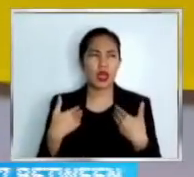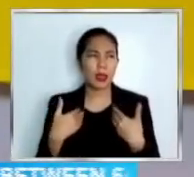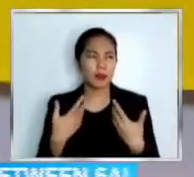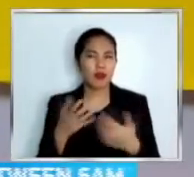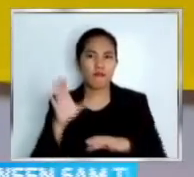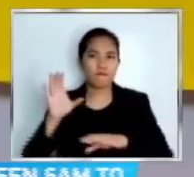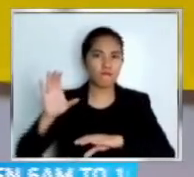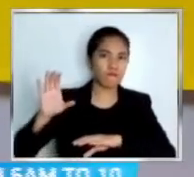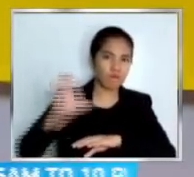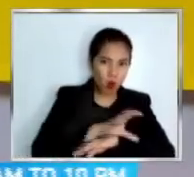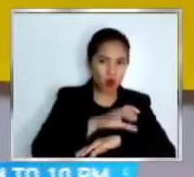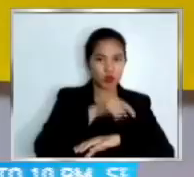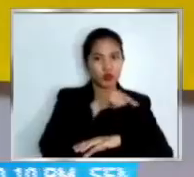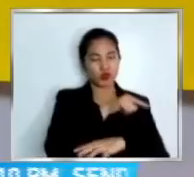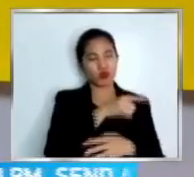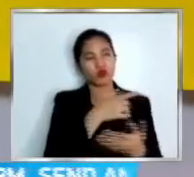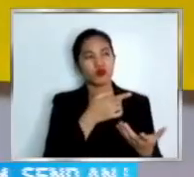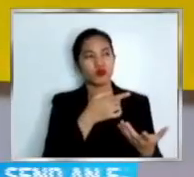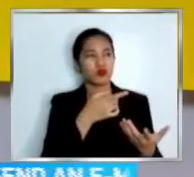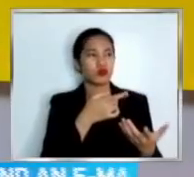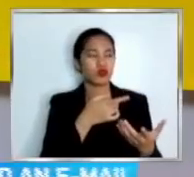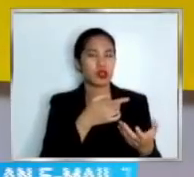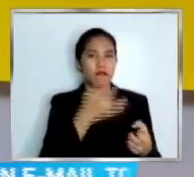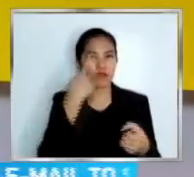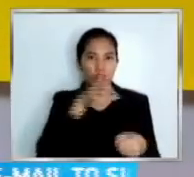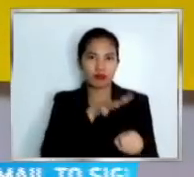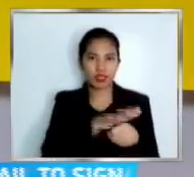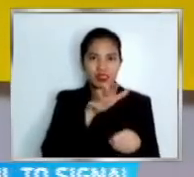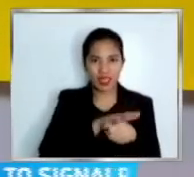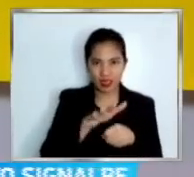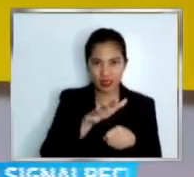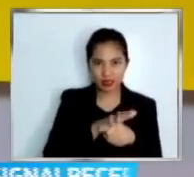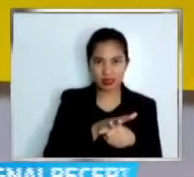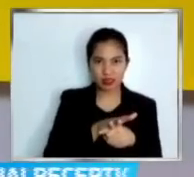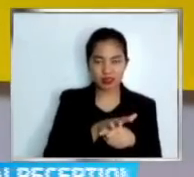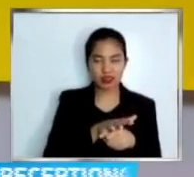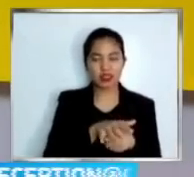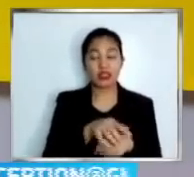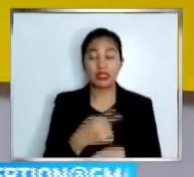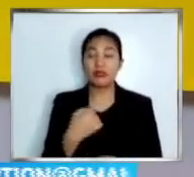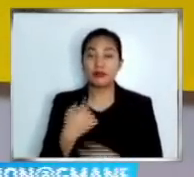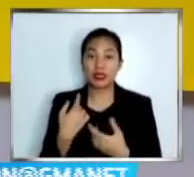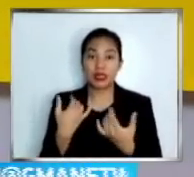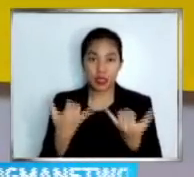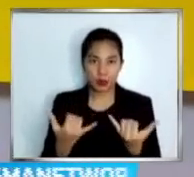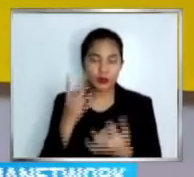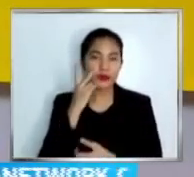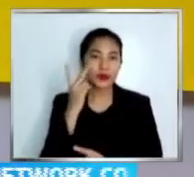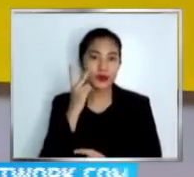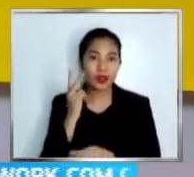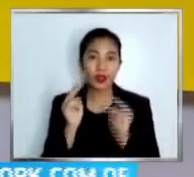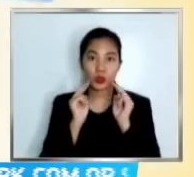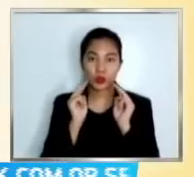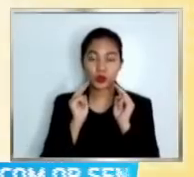Aminado sa krimen ang sospek. Alamin ang modus sa balitang hatid ni John Consulta para huwag maging biktima.